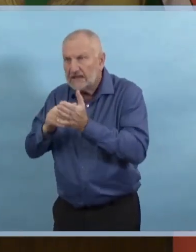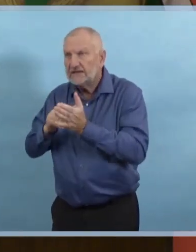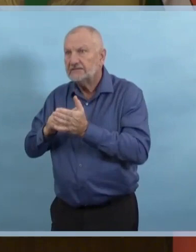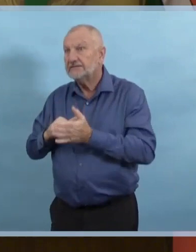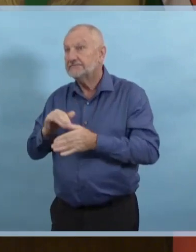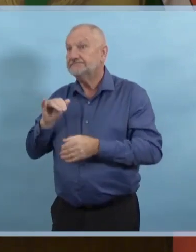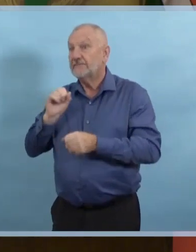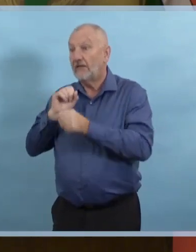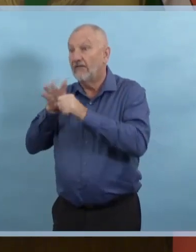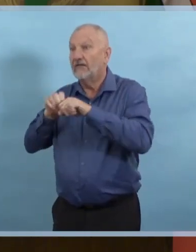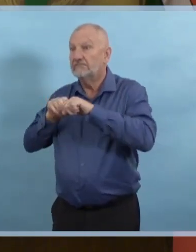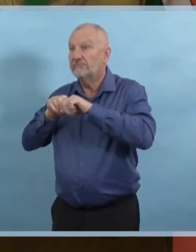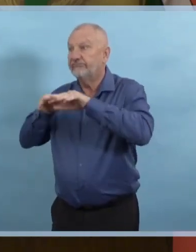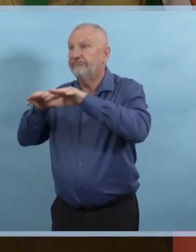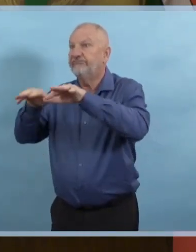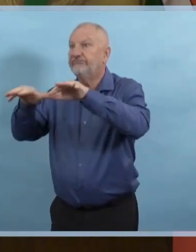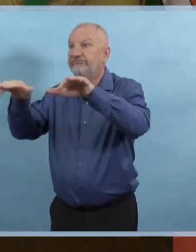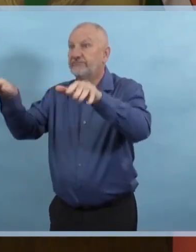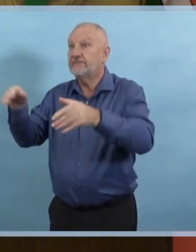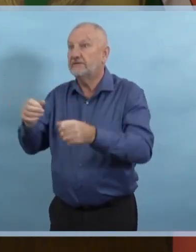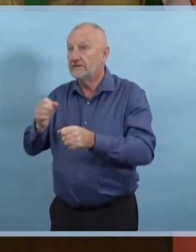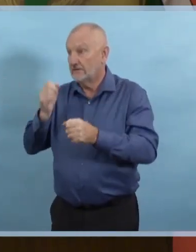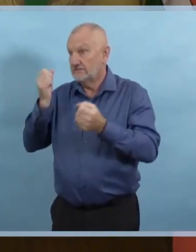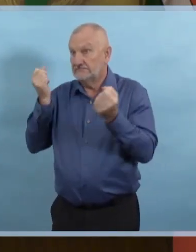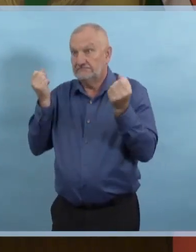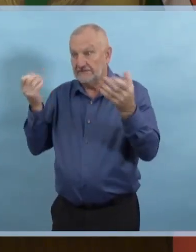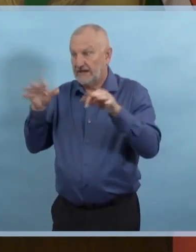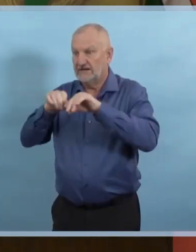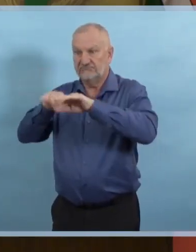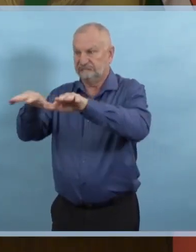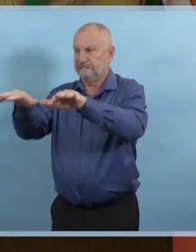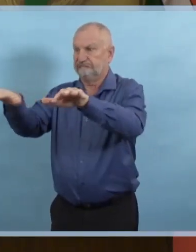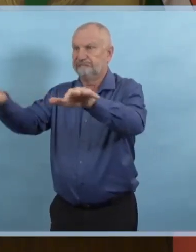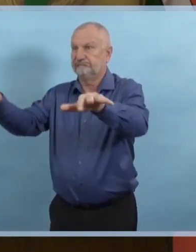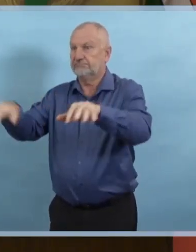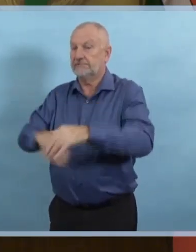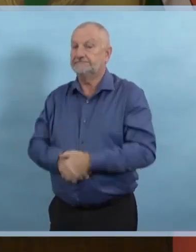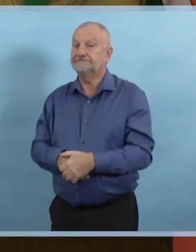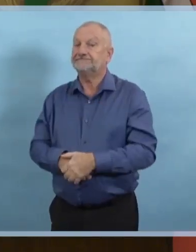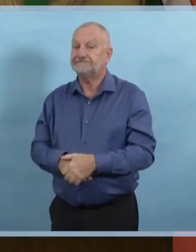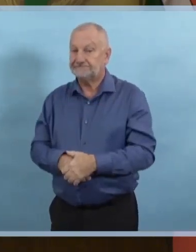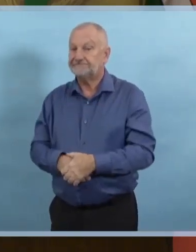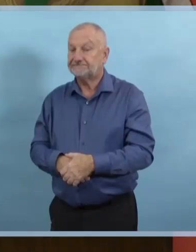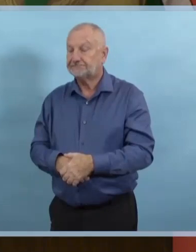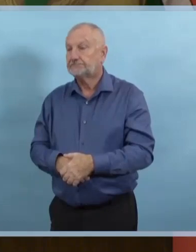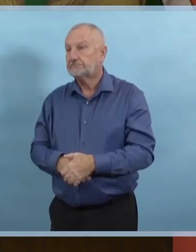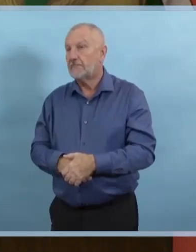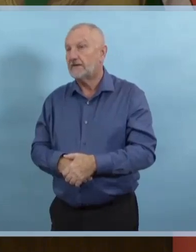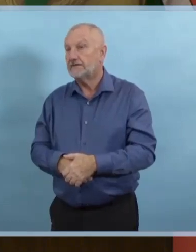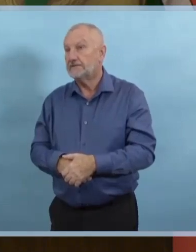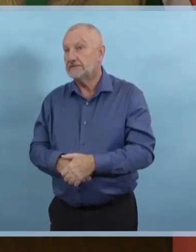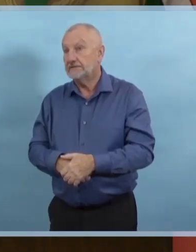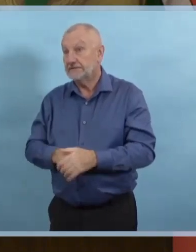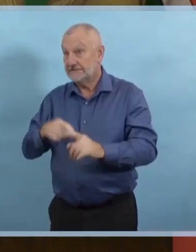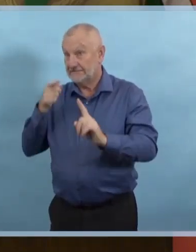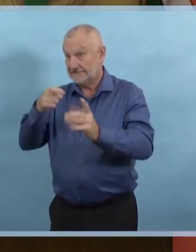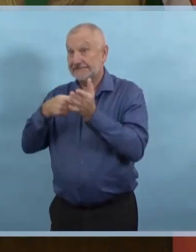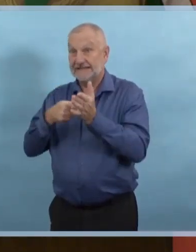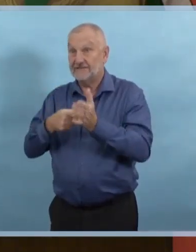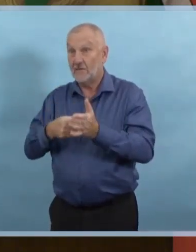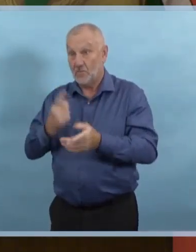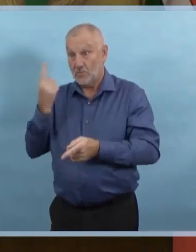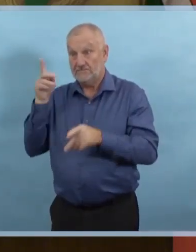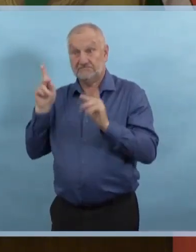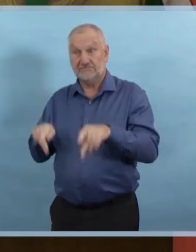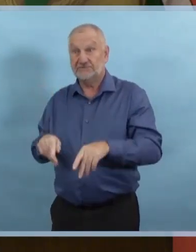Nous avons eu des exemples précis de personnes qui ont quitté le travail parce qu'elles se sentaient malades, mais qui sont ensuite allées magasiner et ont exposé